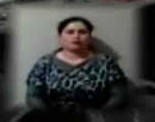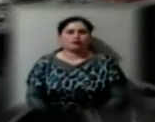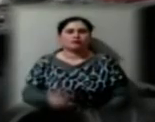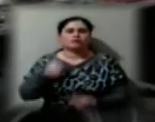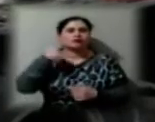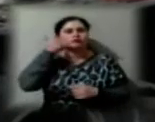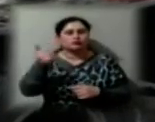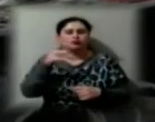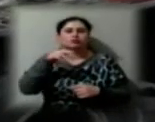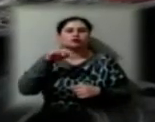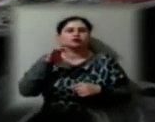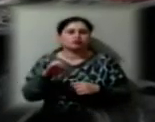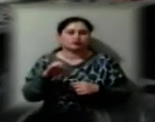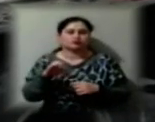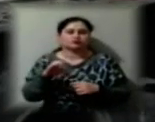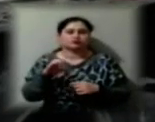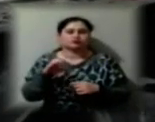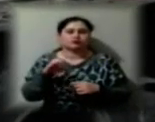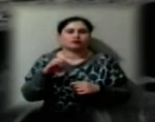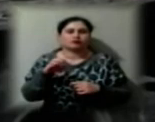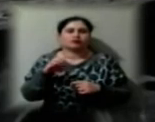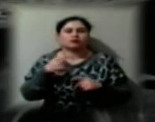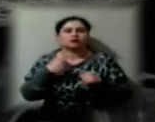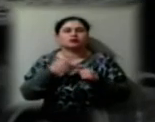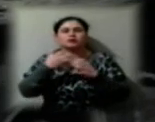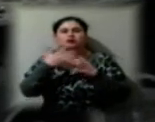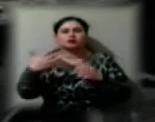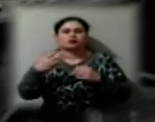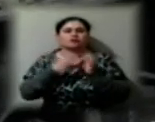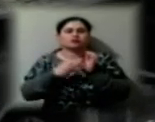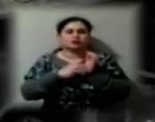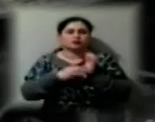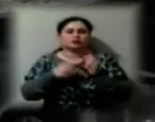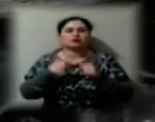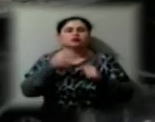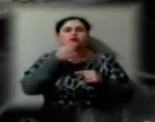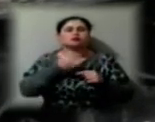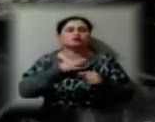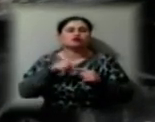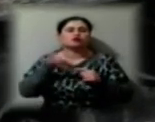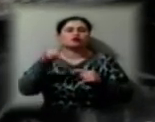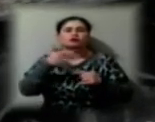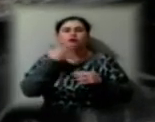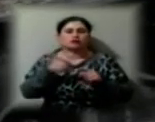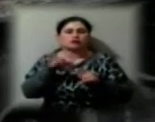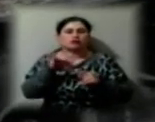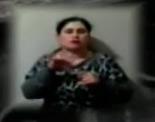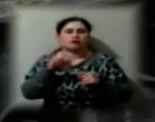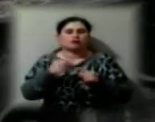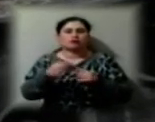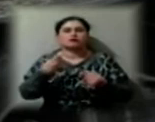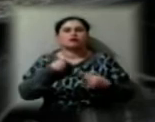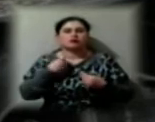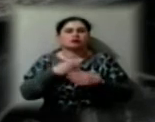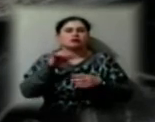Ми телефонували до МНС, 1580. Нам сказали, в них немає ніякої техніки. Дали нам номер телефону